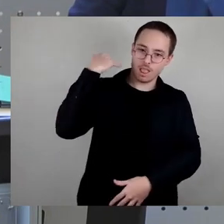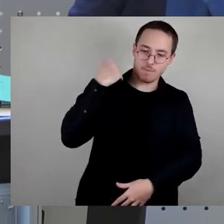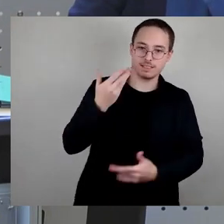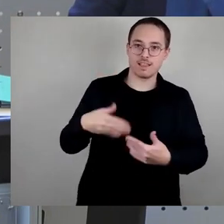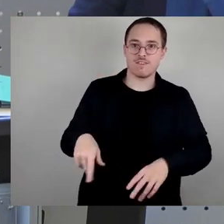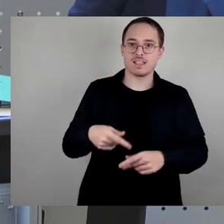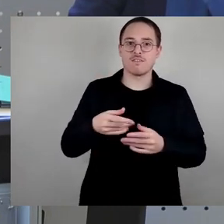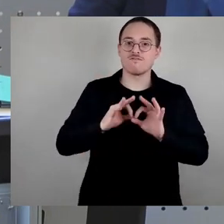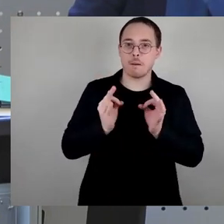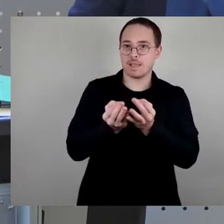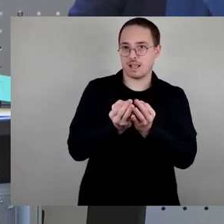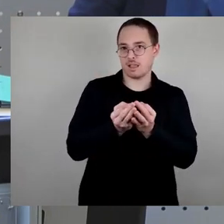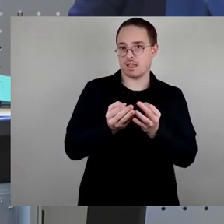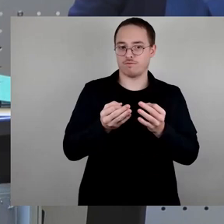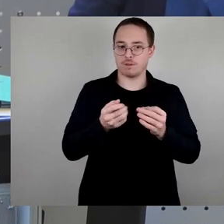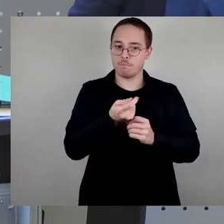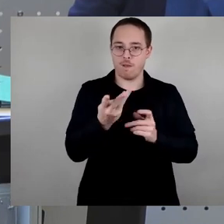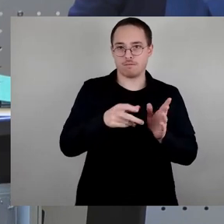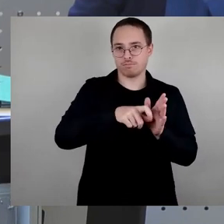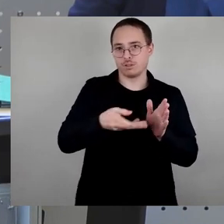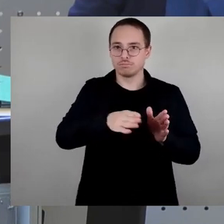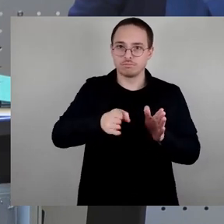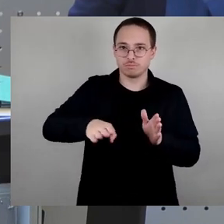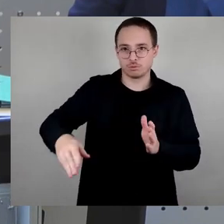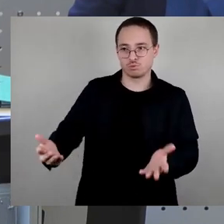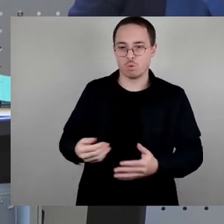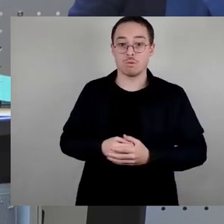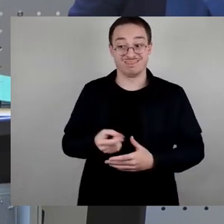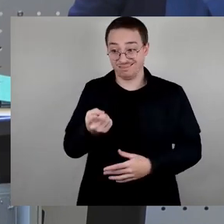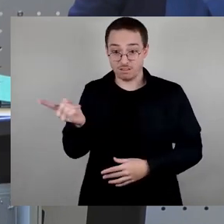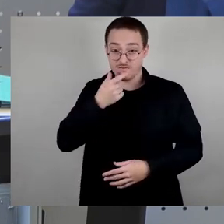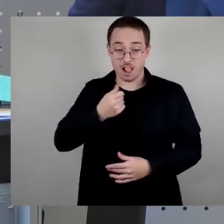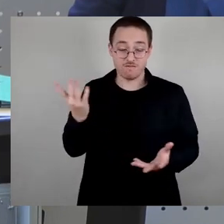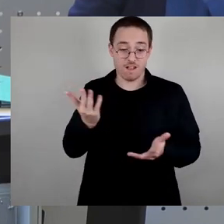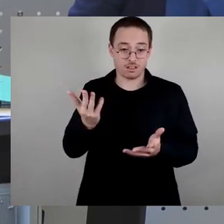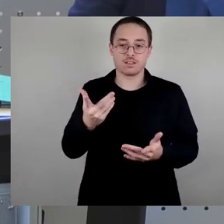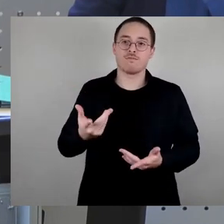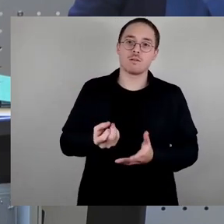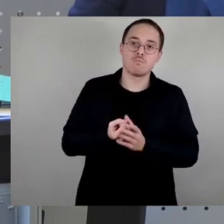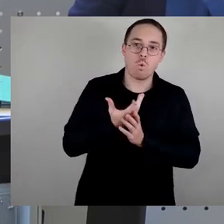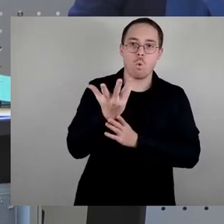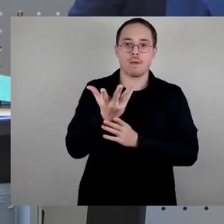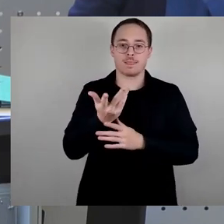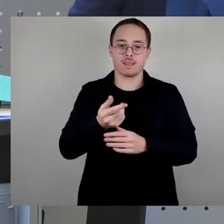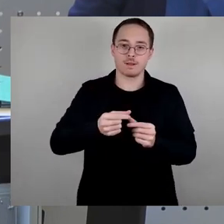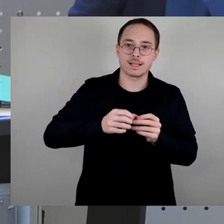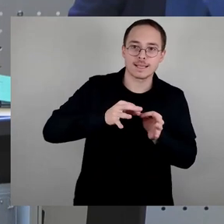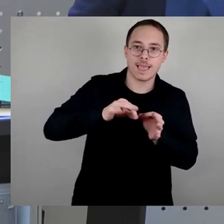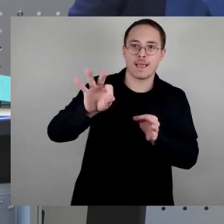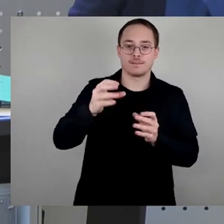Bedürfnis ist, am Totentag ihrer Angehörigen Blumen und Kerzen niederzulegen und deren zu gedenken.